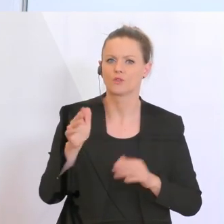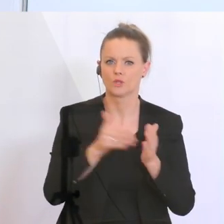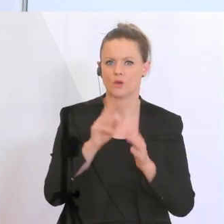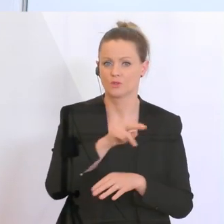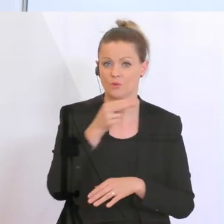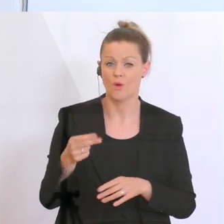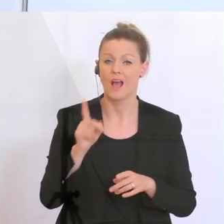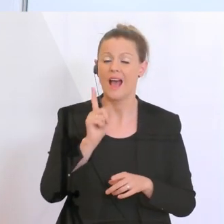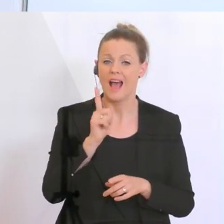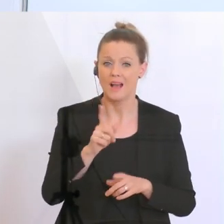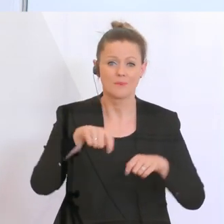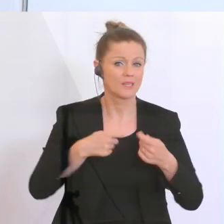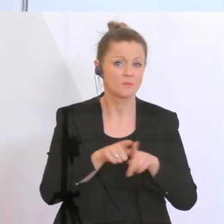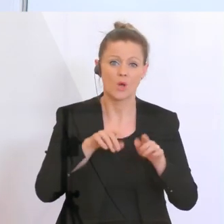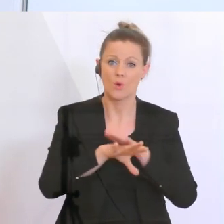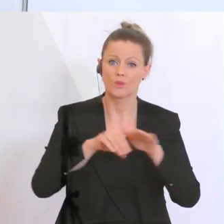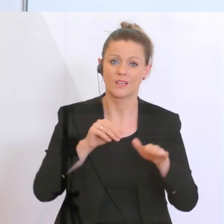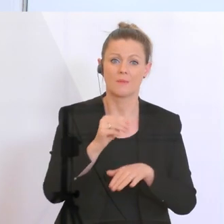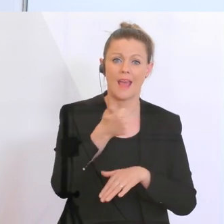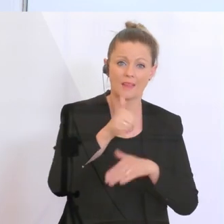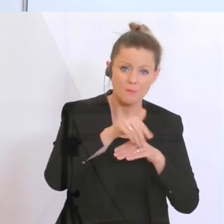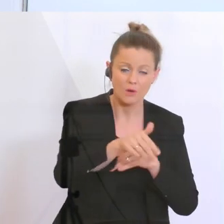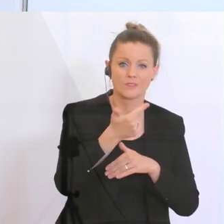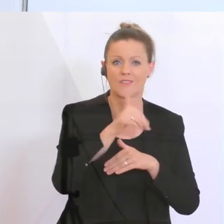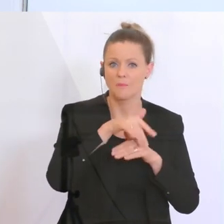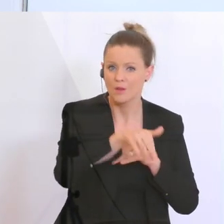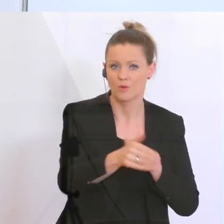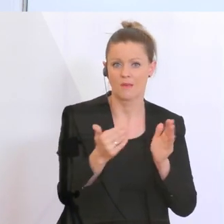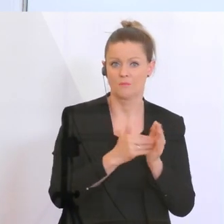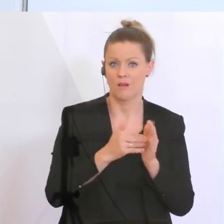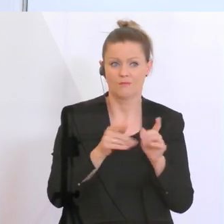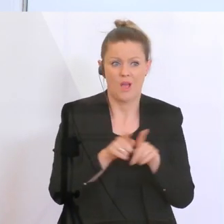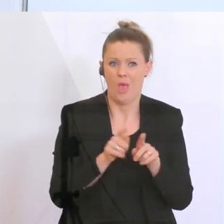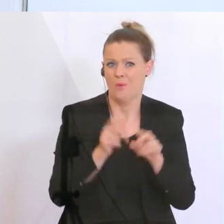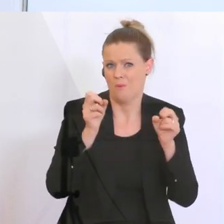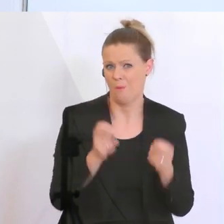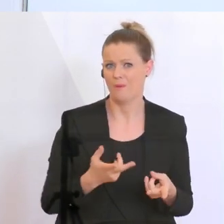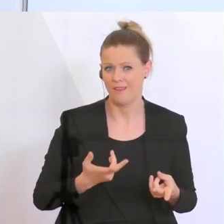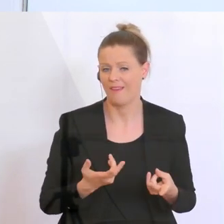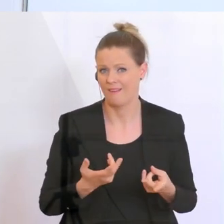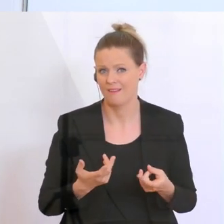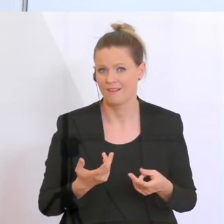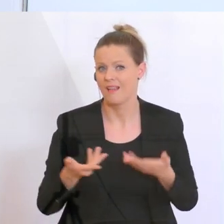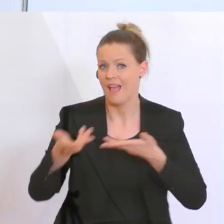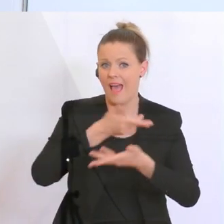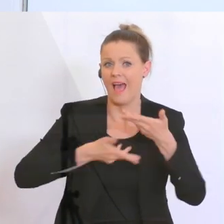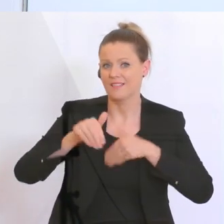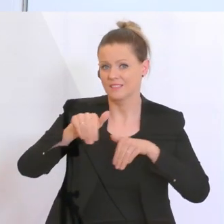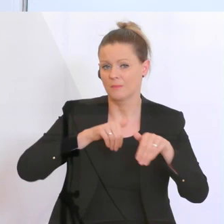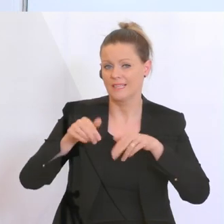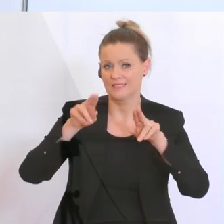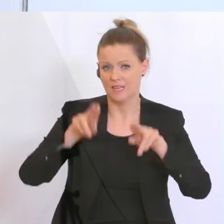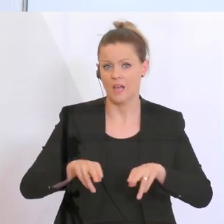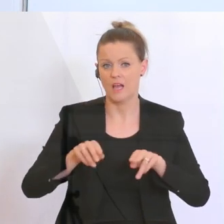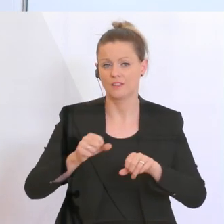Unternehmen, die auch bei einer Million liegen oder zwei Millionen, wo das genauso gerechtfertigt wäre. Und im Handelsministerrat und einige